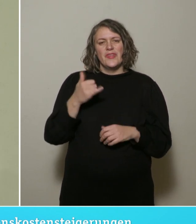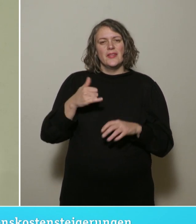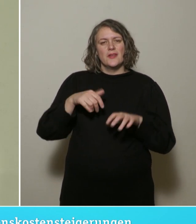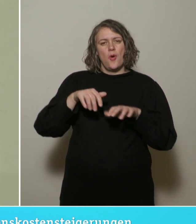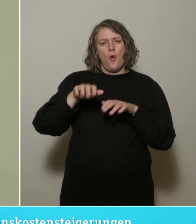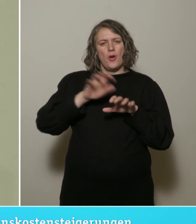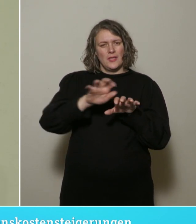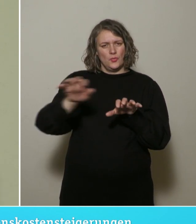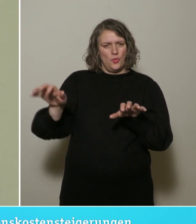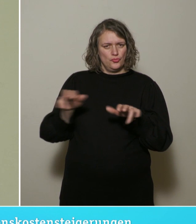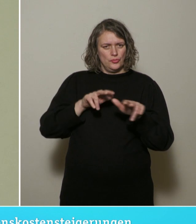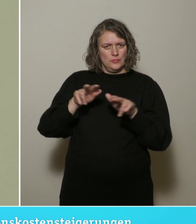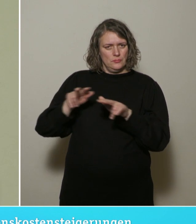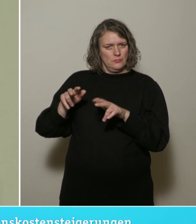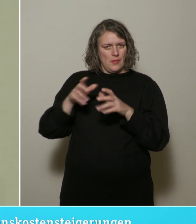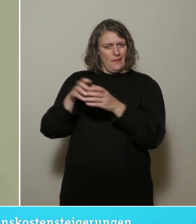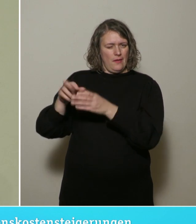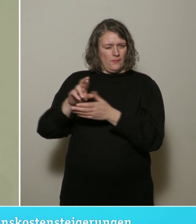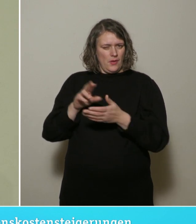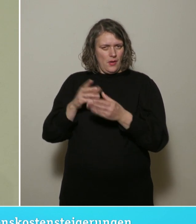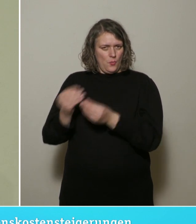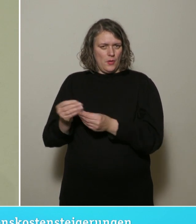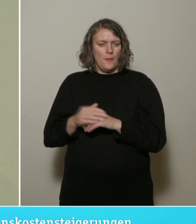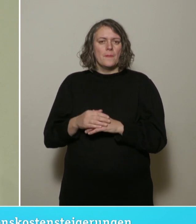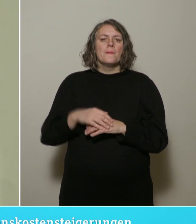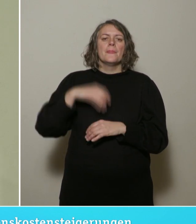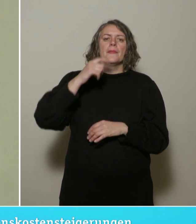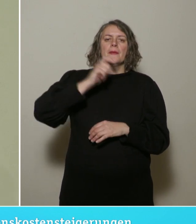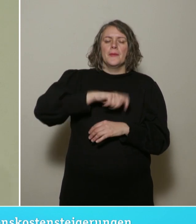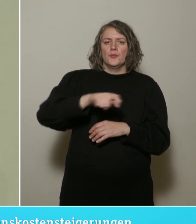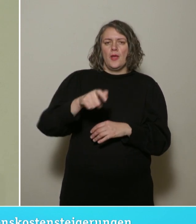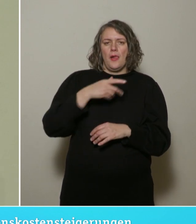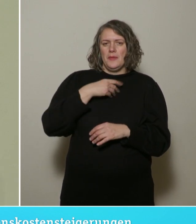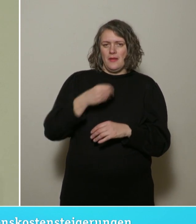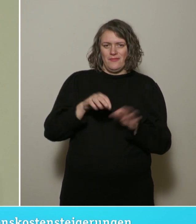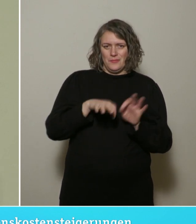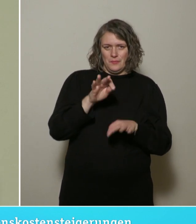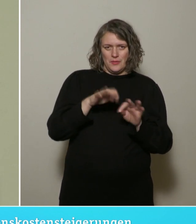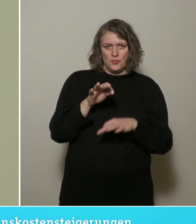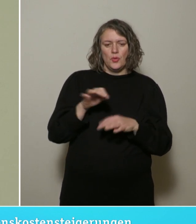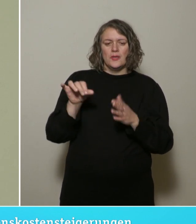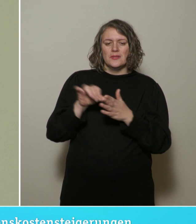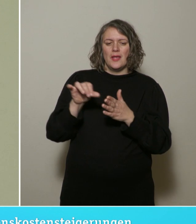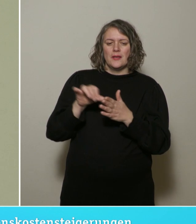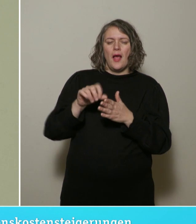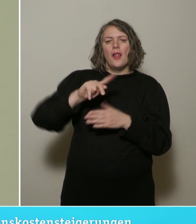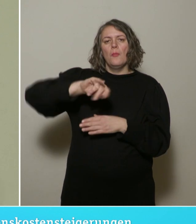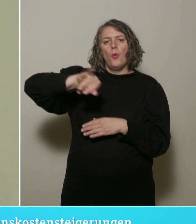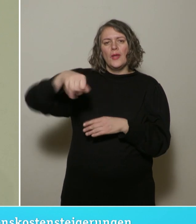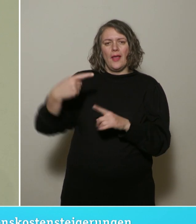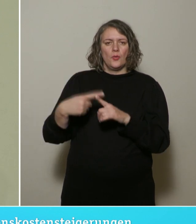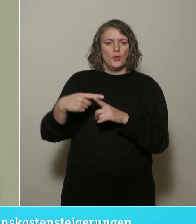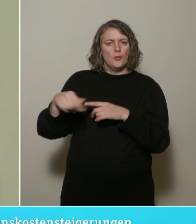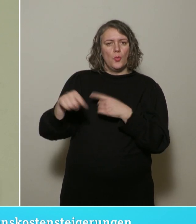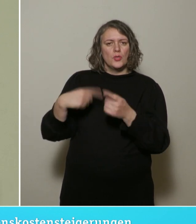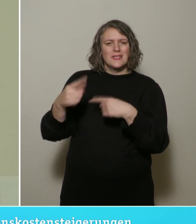sind damit betraut worden? Die Personalbedarfsbemessung ist an das zentrale Projekt und Prozessmanagement, dort